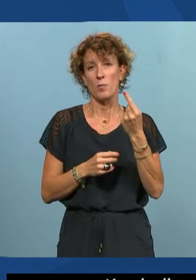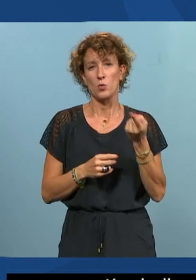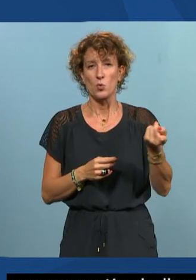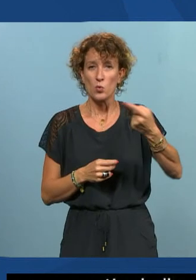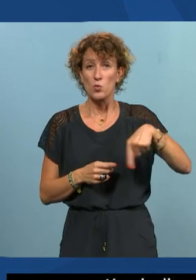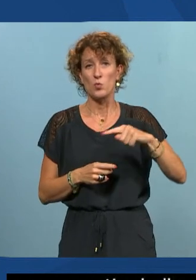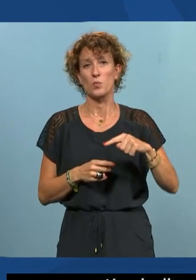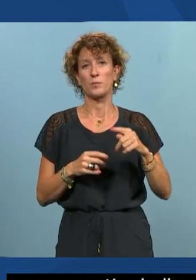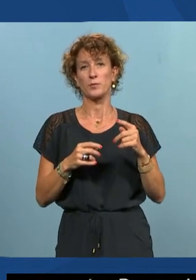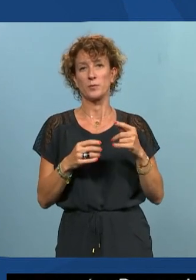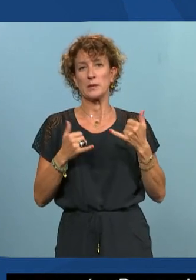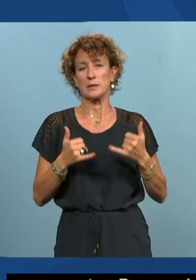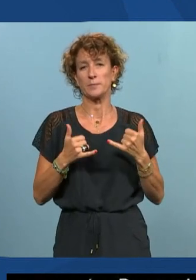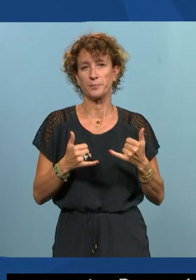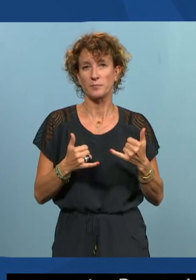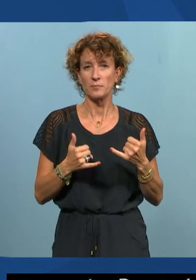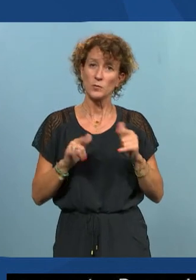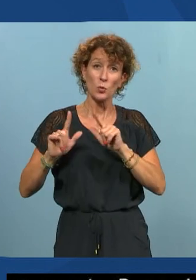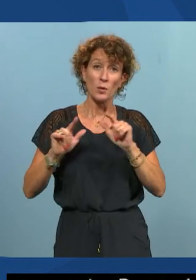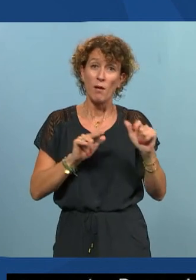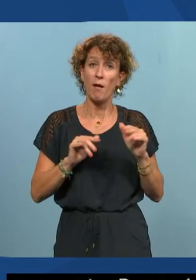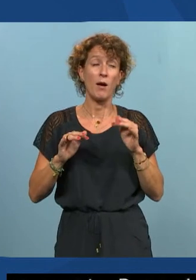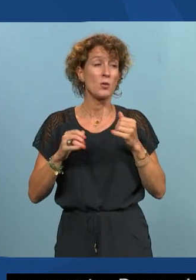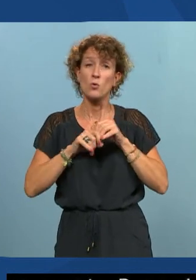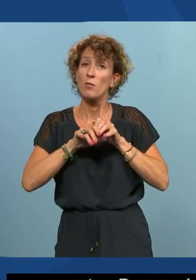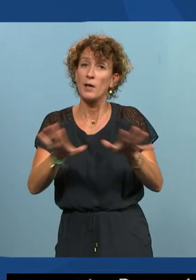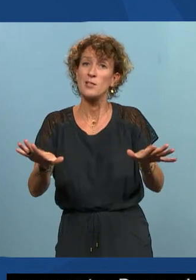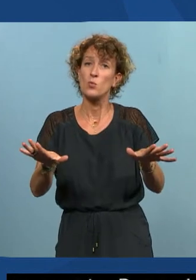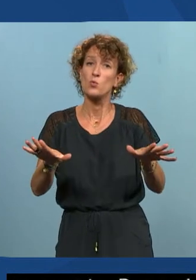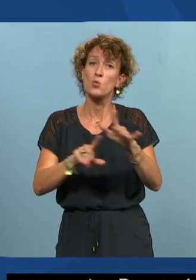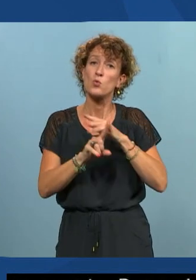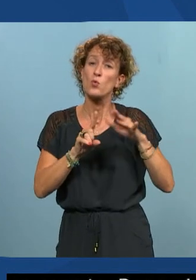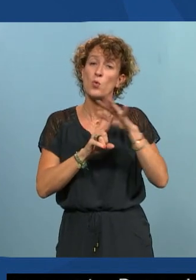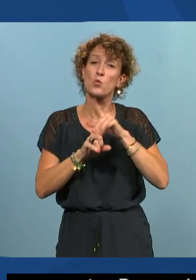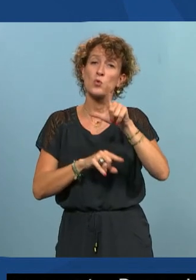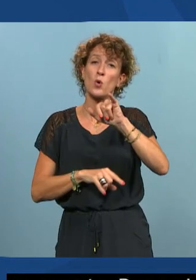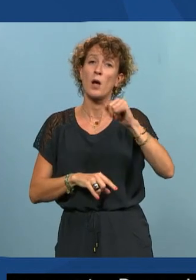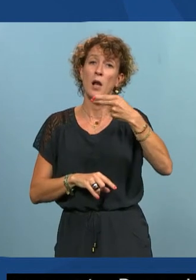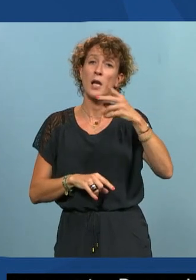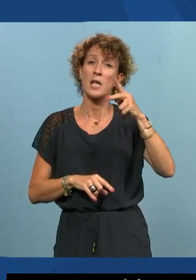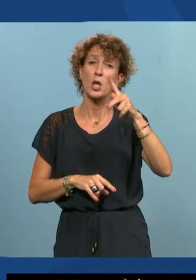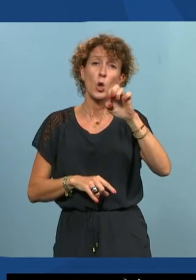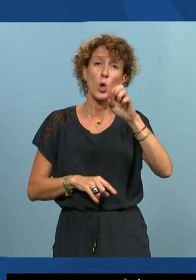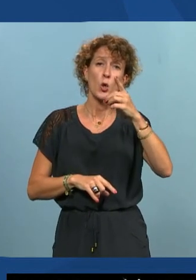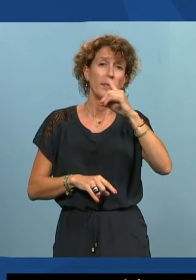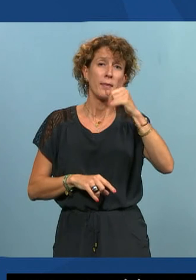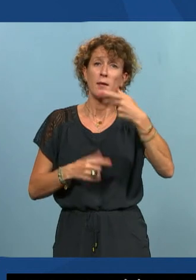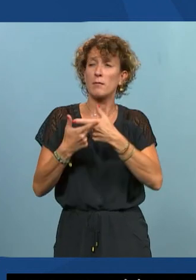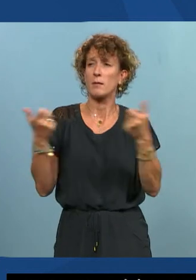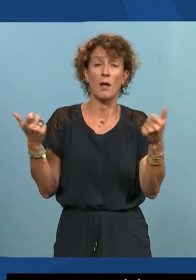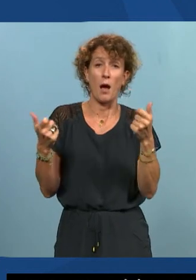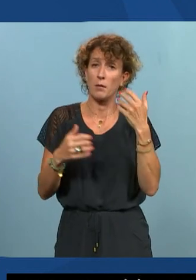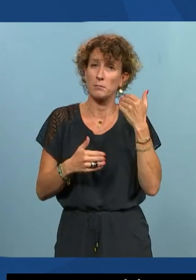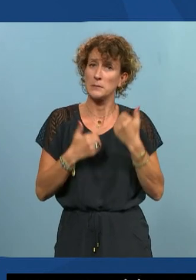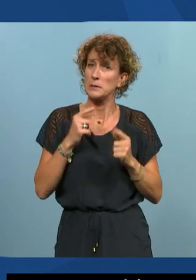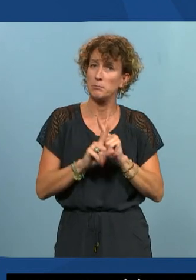là sur les participants présents sur des réseaux sociaux sur Twitter LinkedIn ou je ne sais quels autres réseaux sociaux ne pas hésiter à nous solliciter à un moment donné